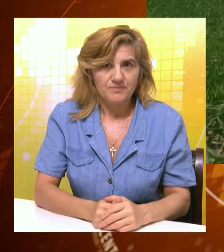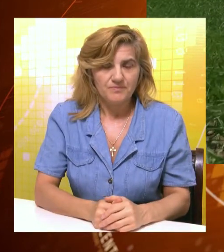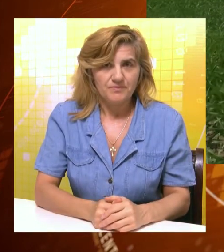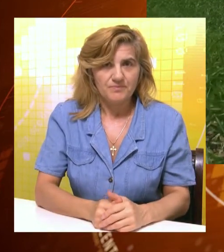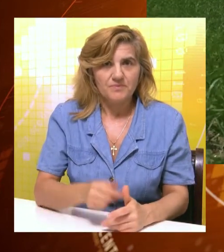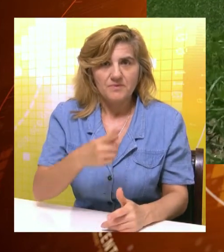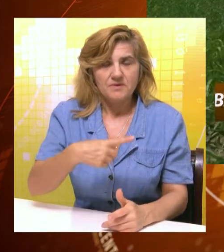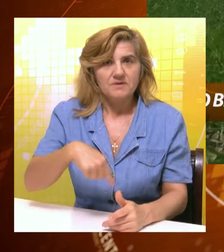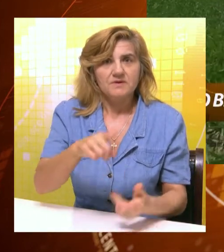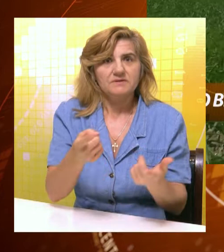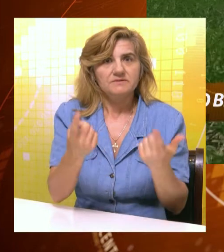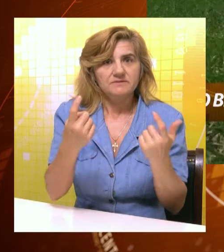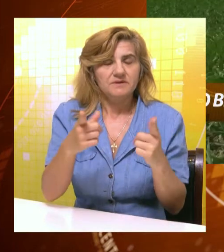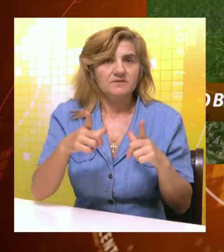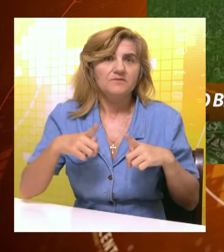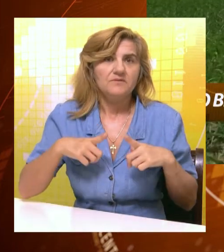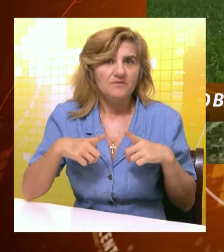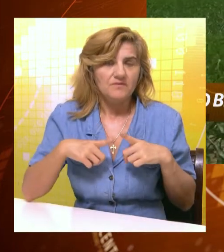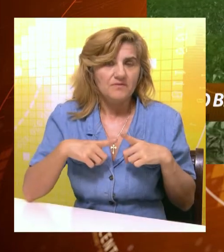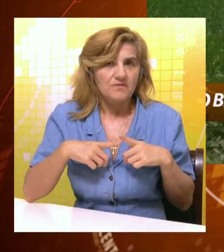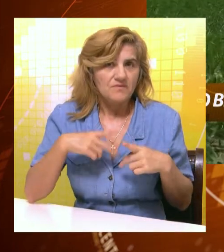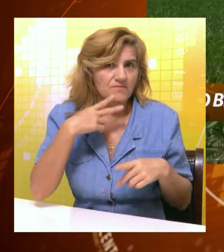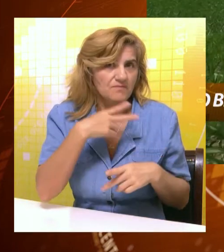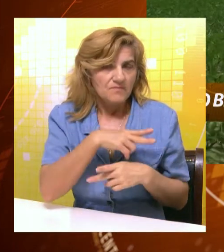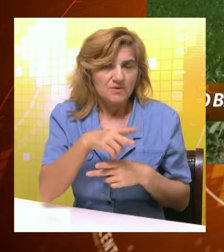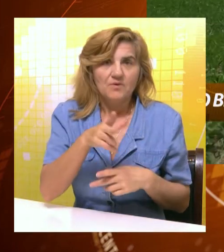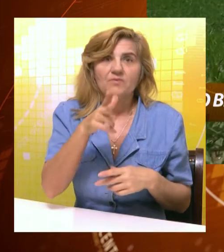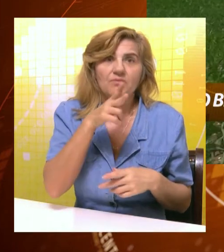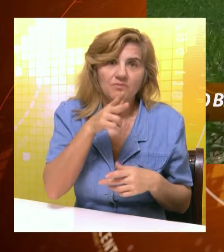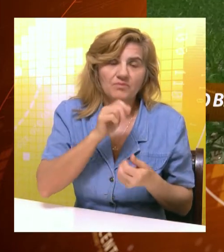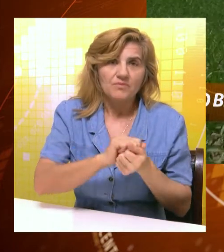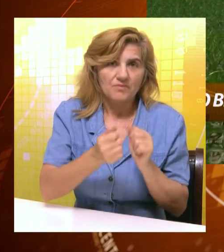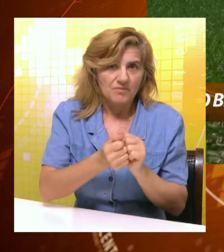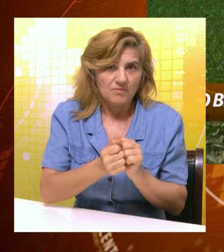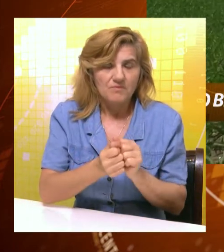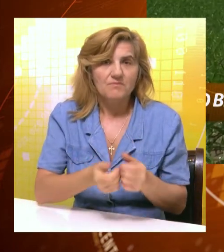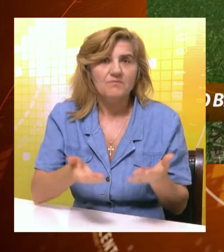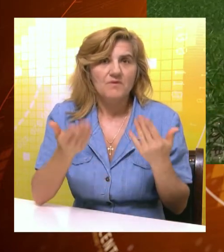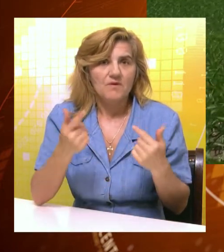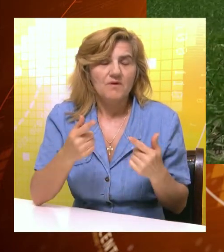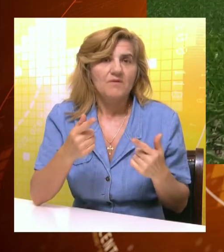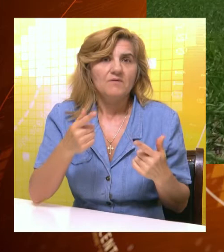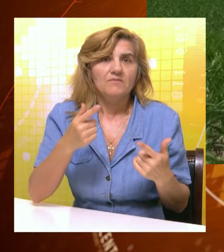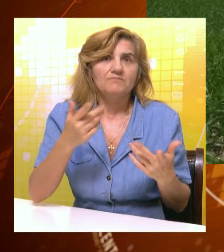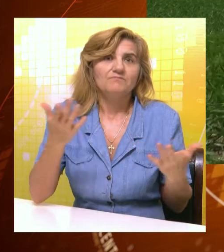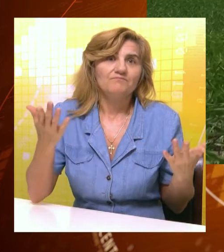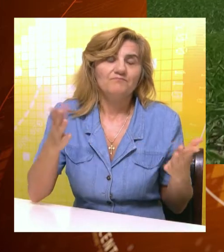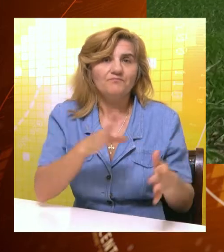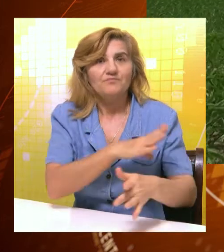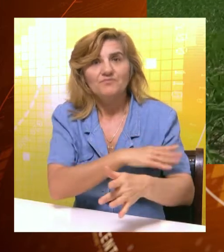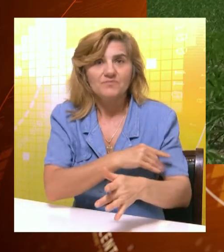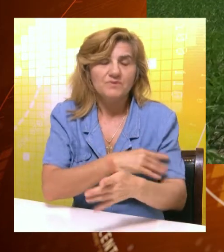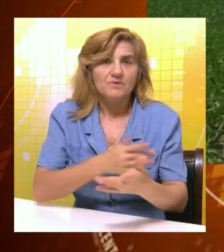U atarima situacija je vrlo jasna, mi se trudimo, ali nešto nam nebeske sile